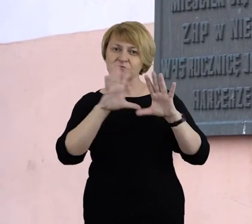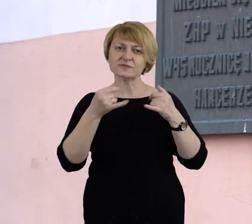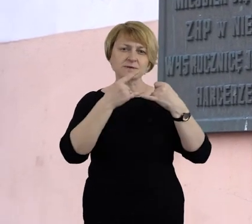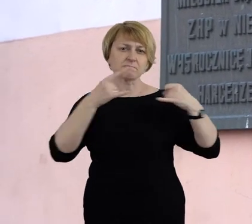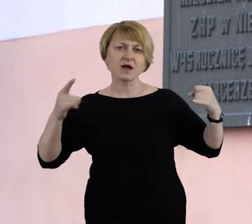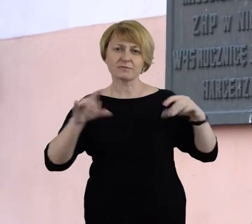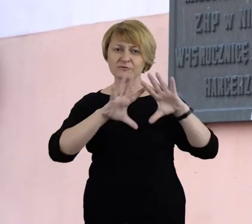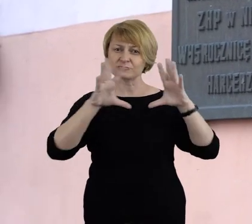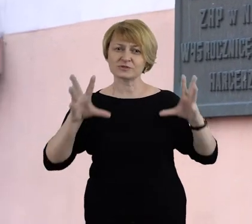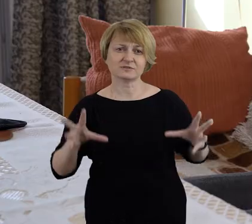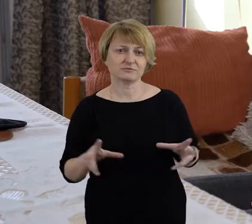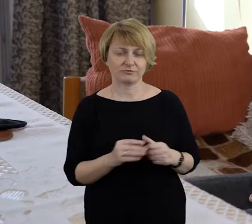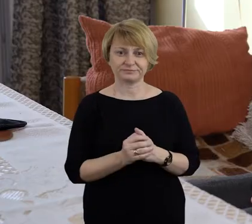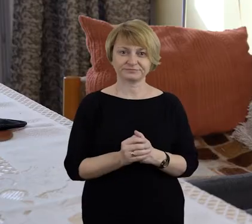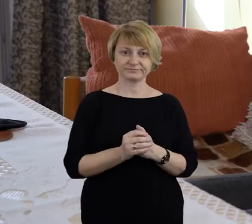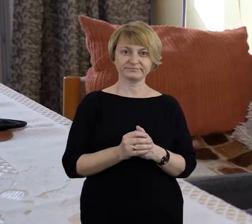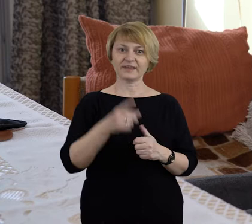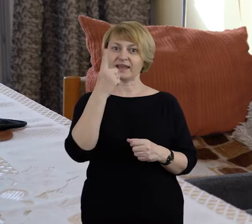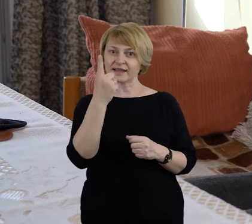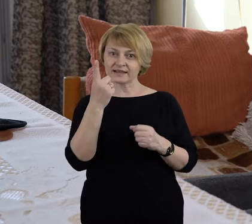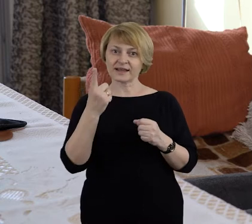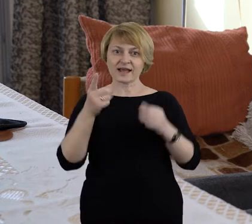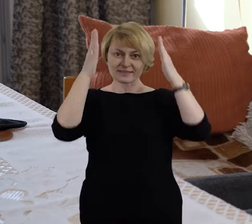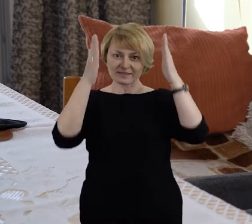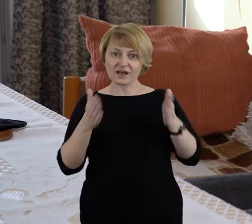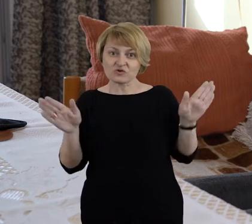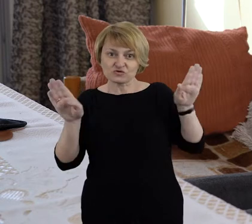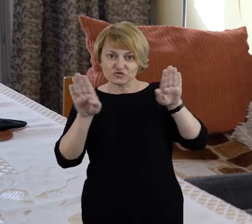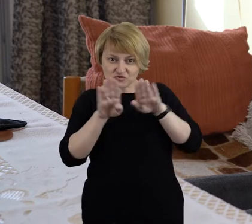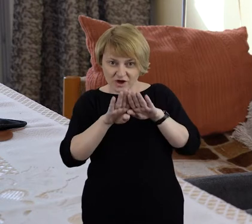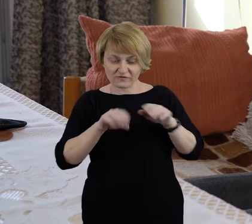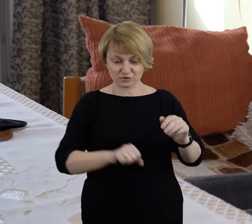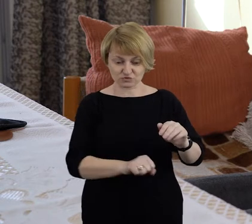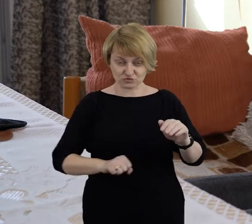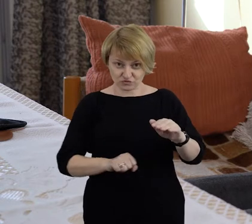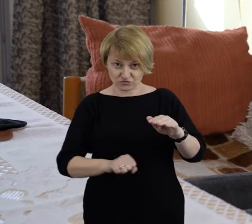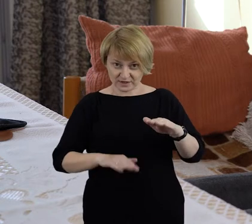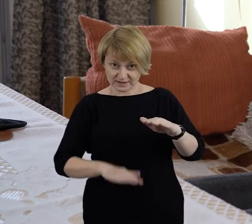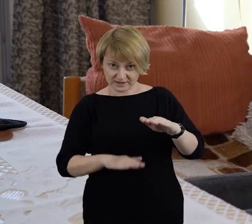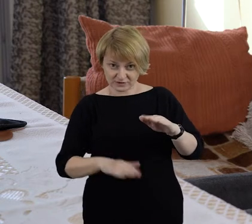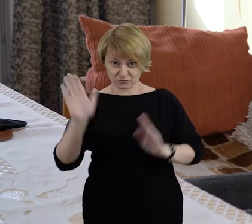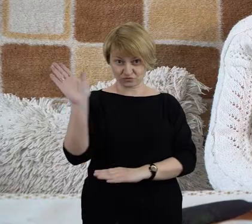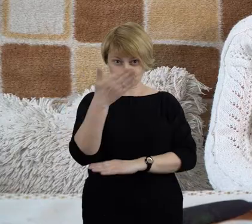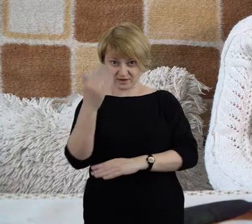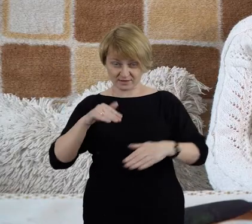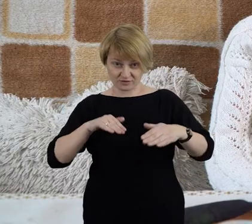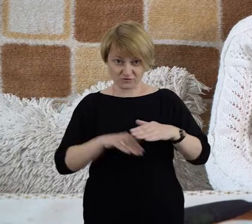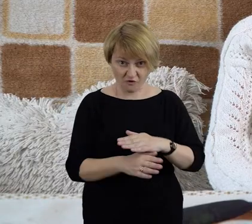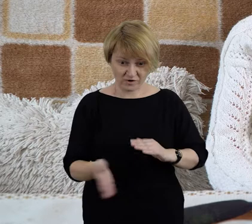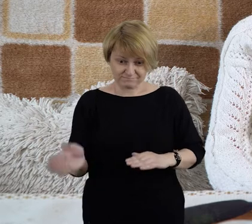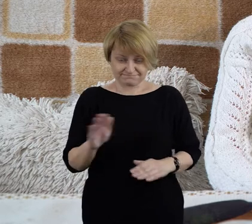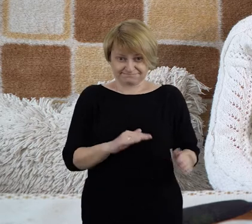wszystkie meble i tak dalej w jednej z szaf w jakiejś dolnej szufladzie ten sztandar schował.